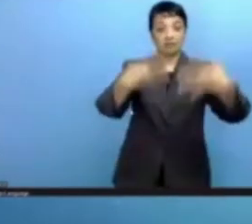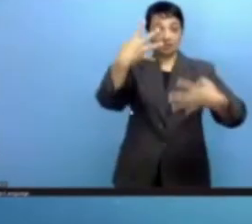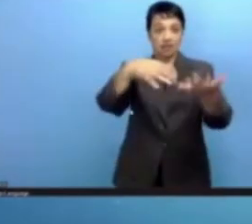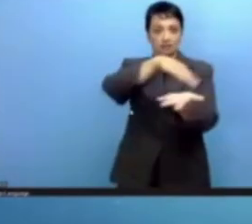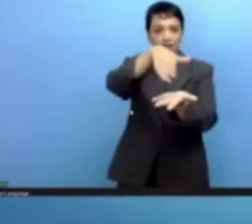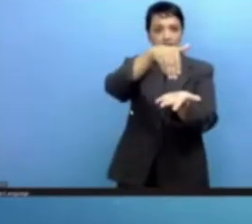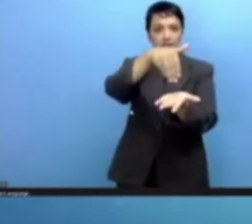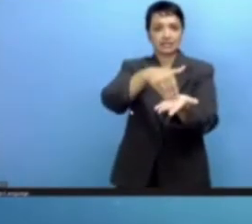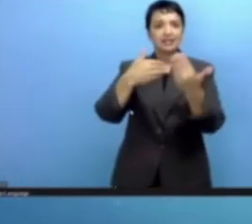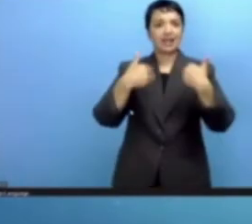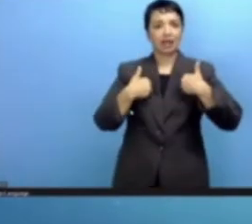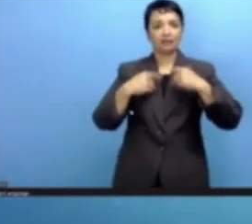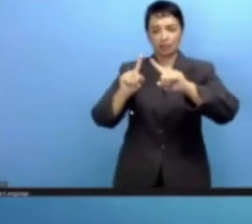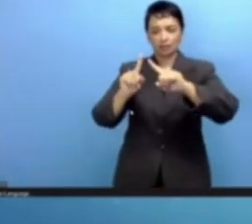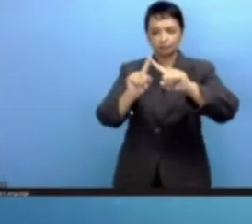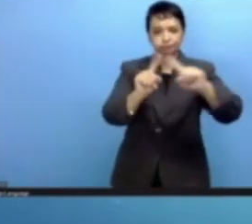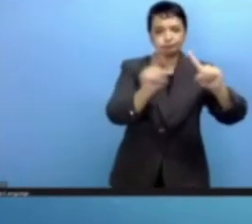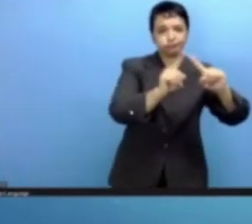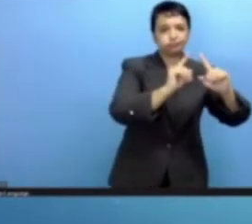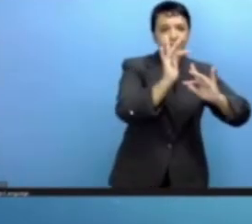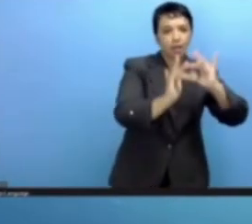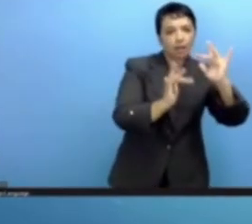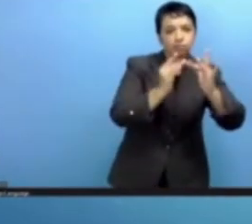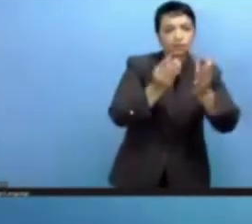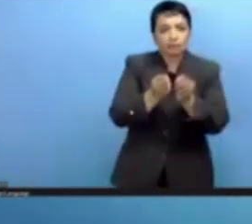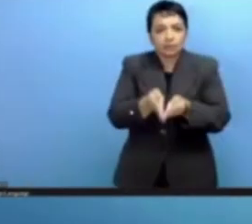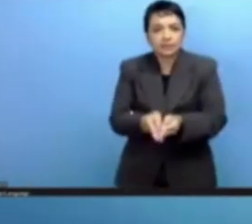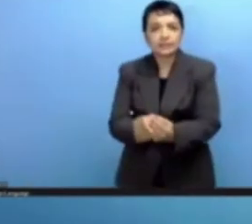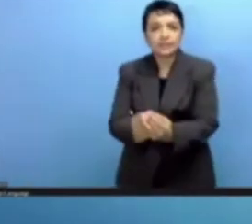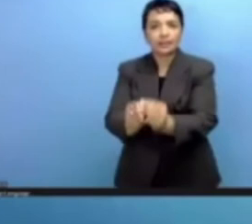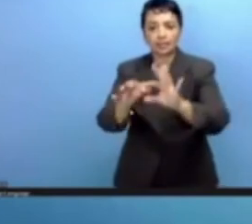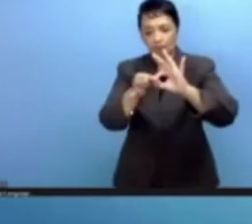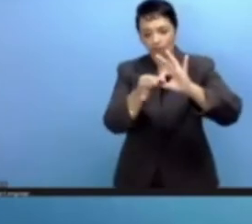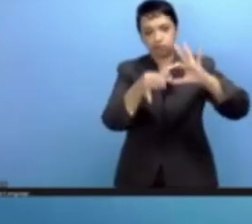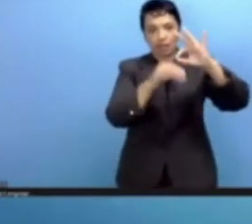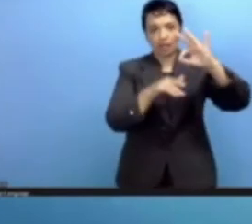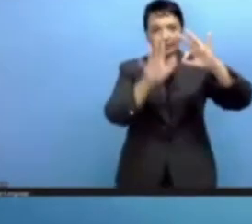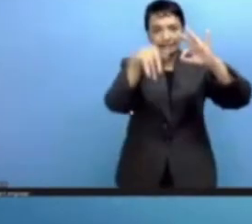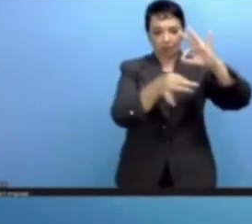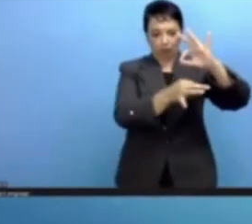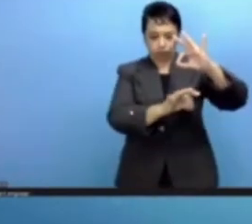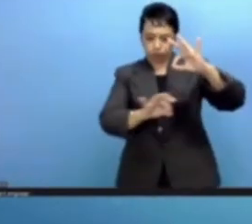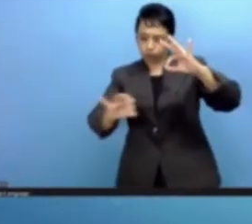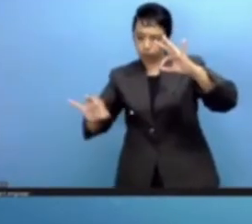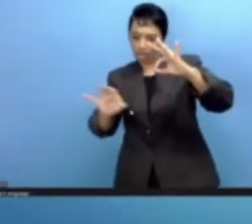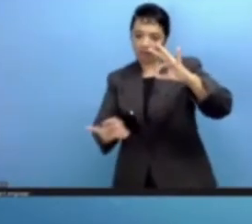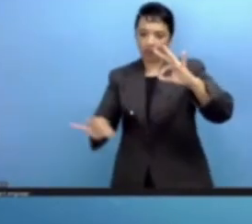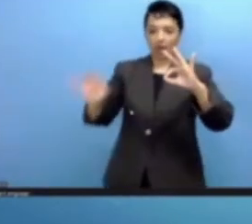يجب وضع مراكز للبيانات